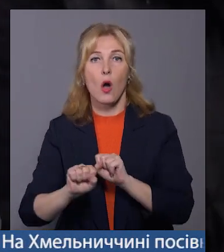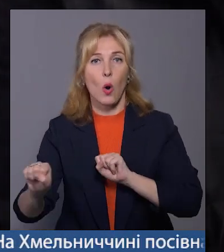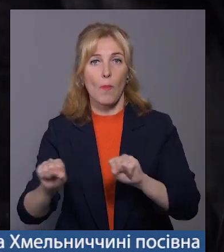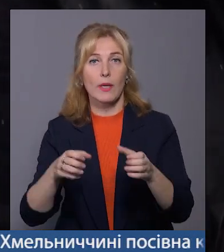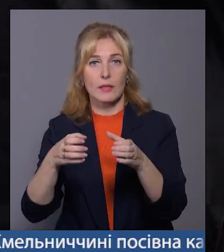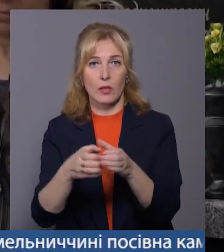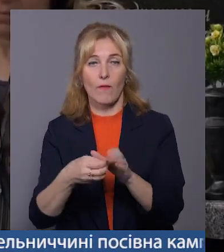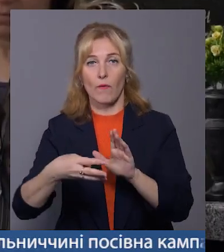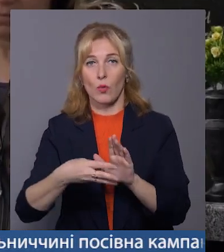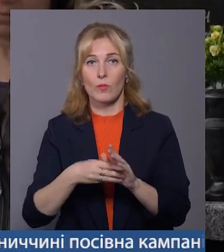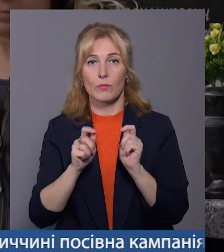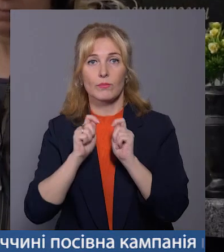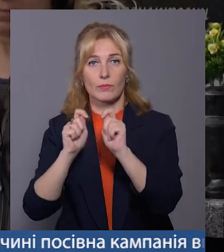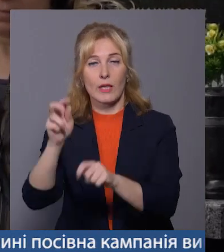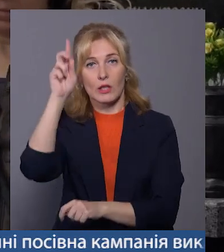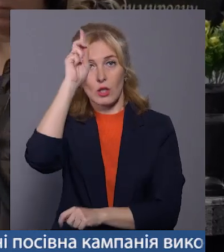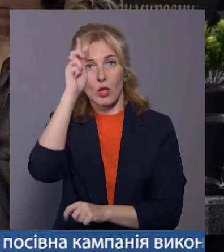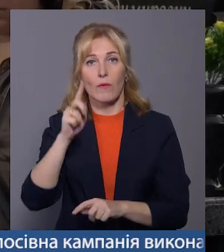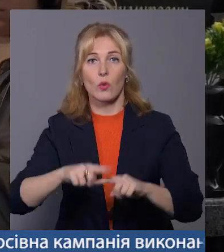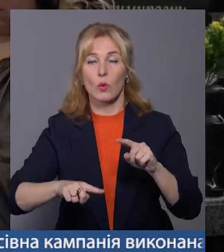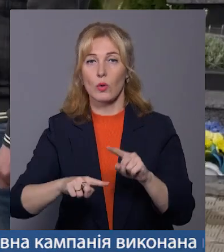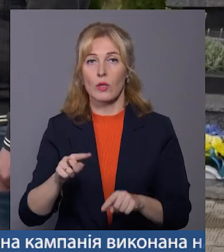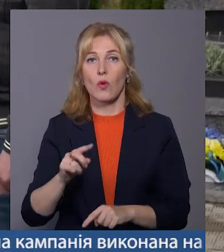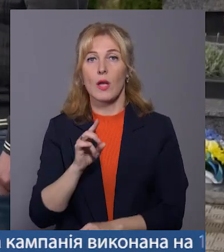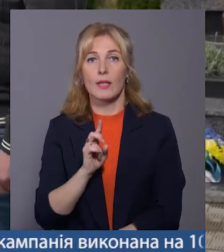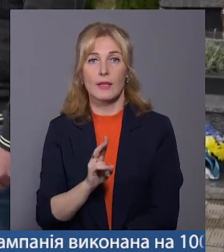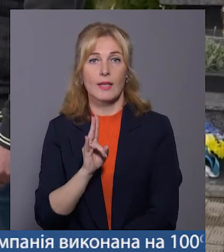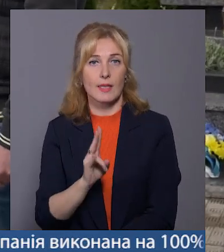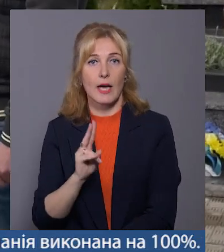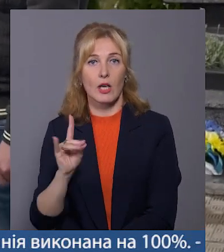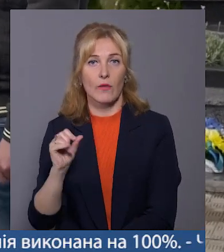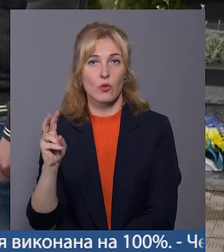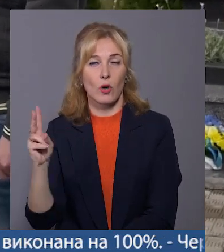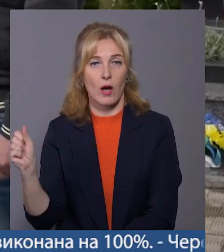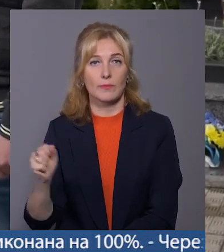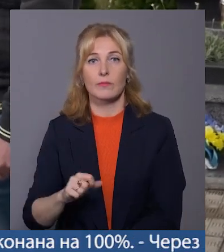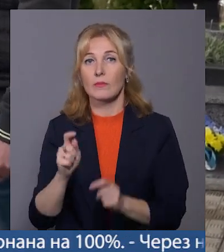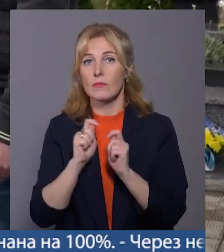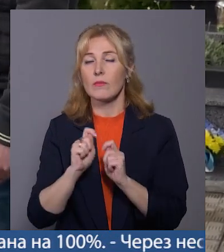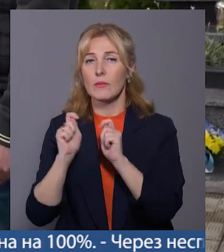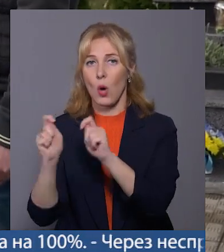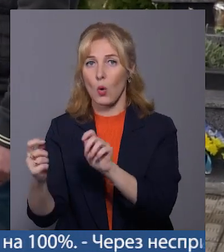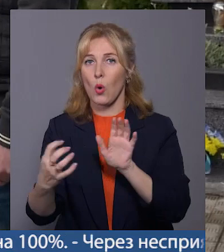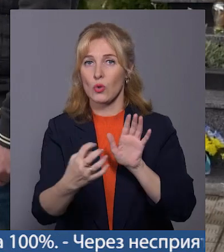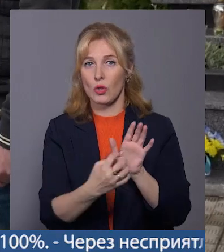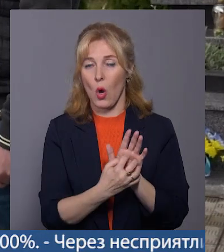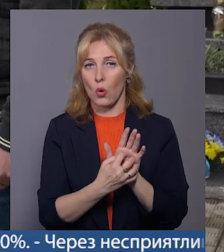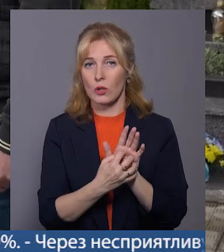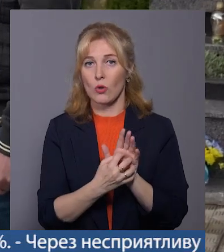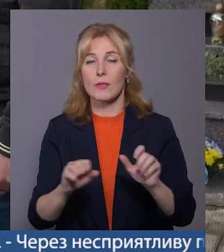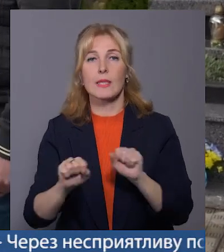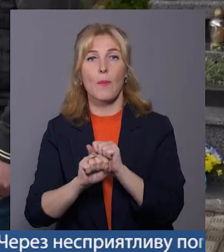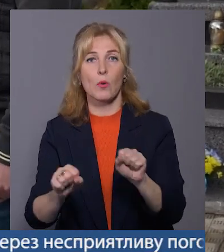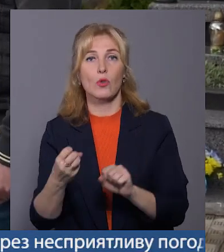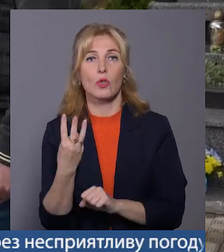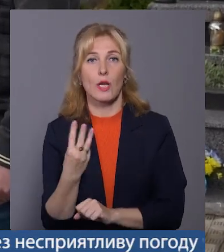полку вручив державну нагороду рідним героя Назарія Кравчука. Кравчук Назарій Ігоревич нагороджений орденом за мужність